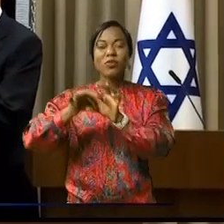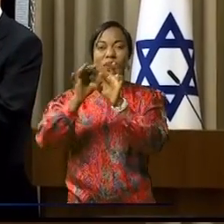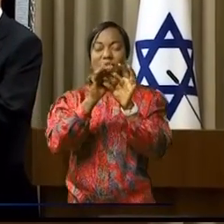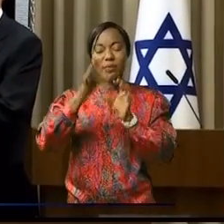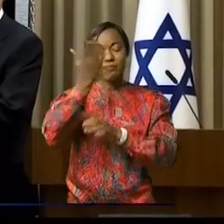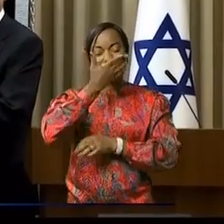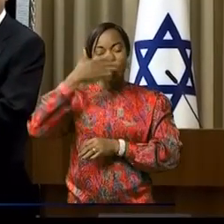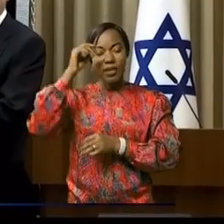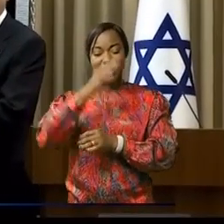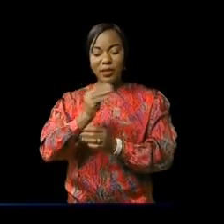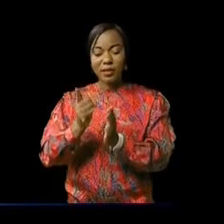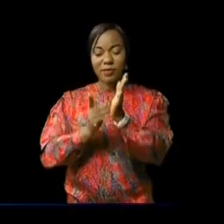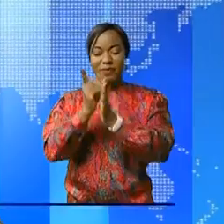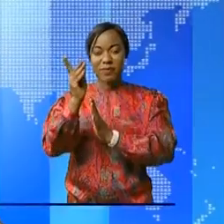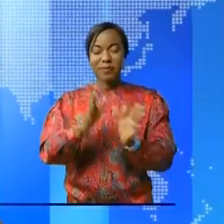florissante.